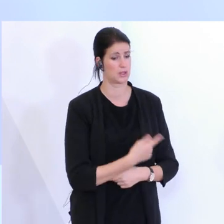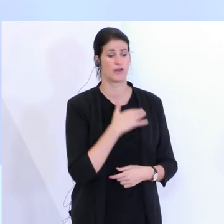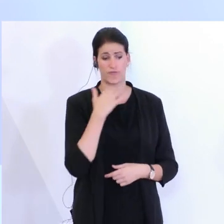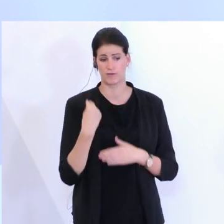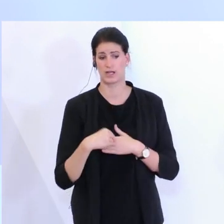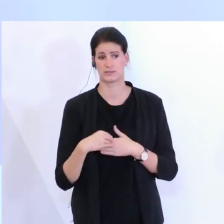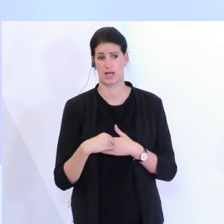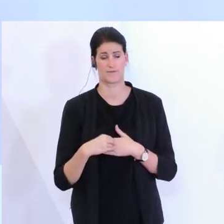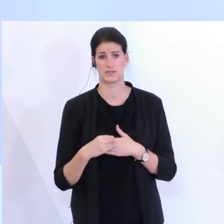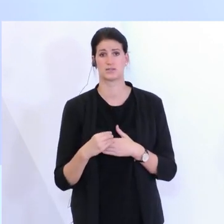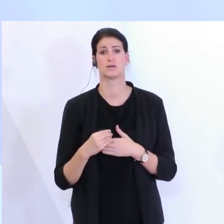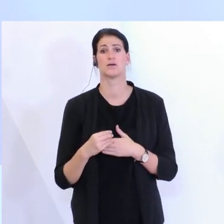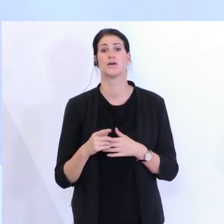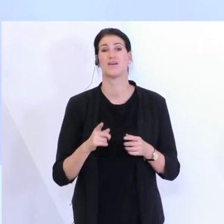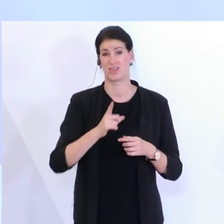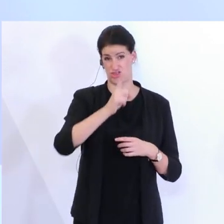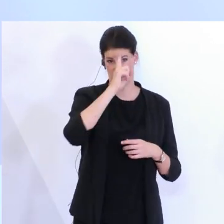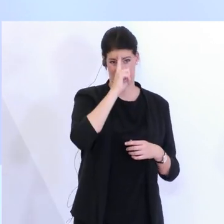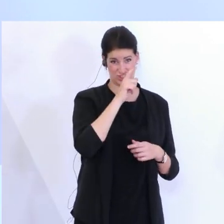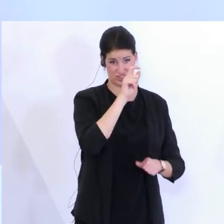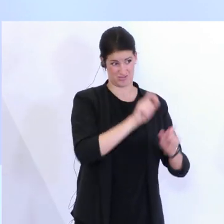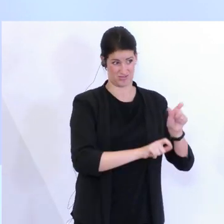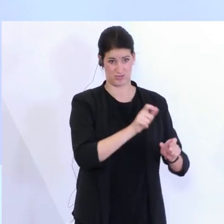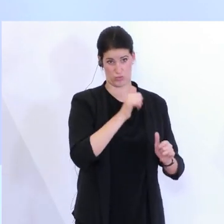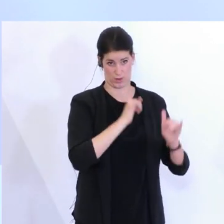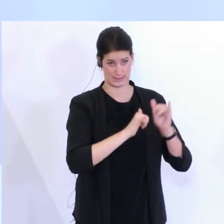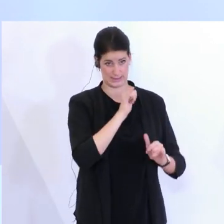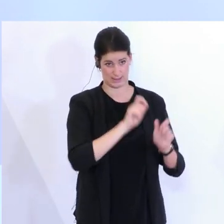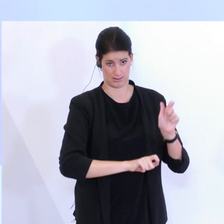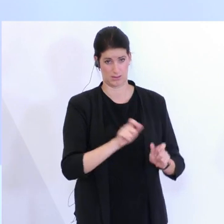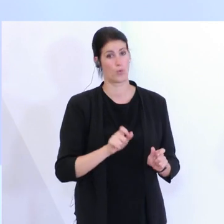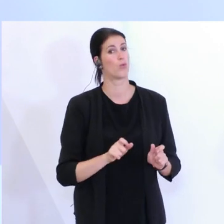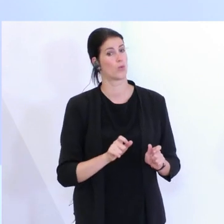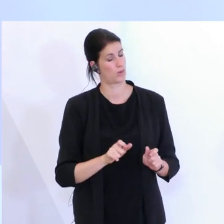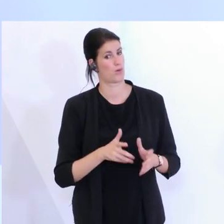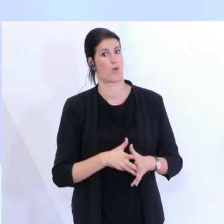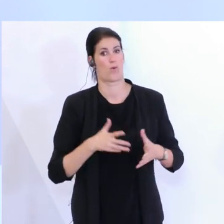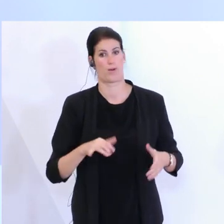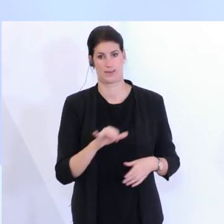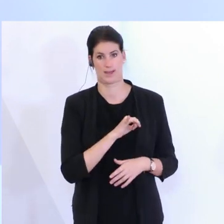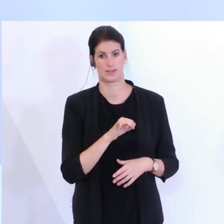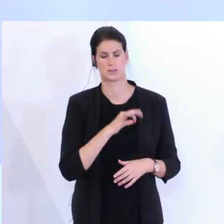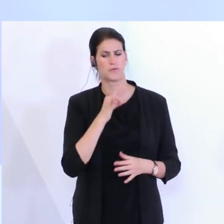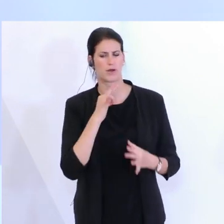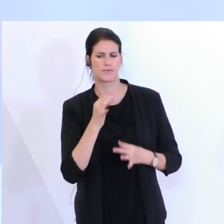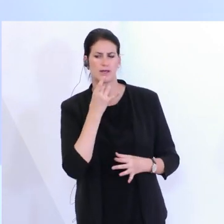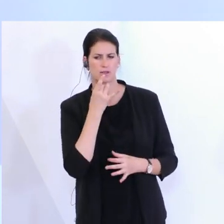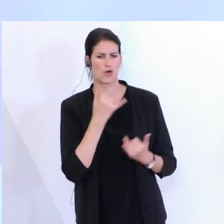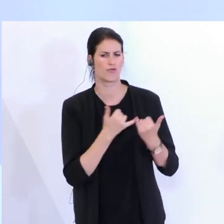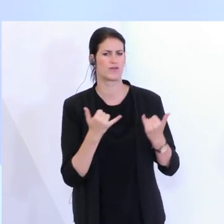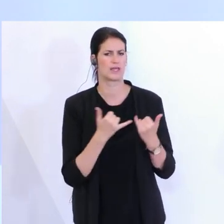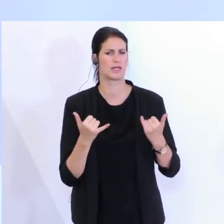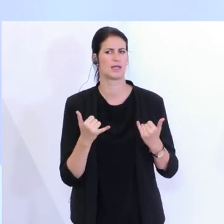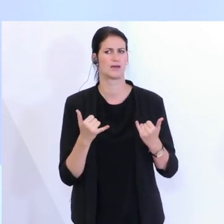speziell von Seiten der deutschen Gäste hohes Interesse besteht, wie die Corona-Regeln in den jeweiligen Betrieben sind,